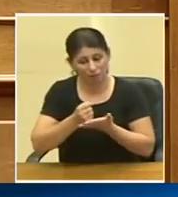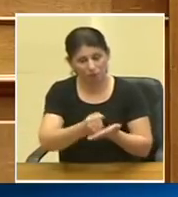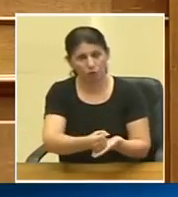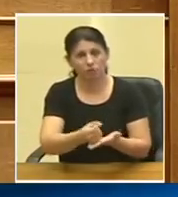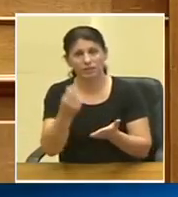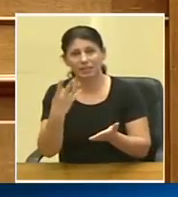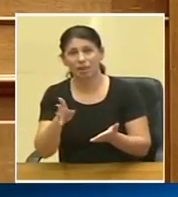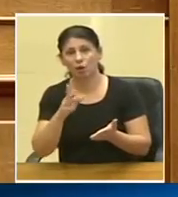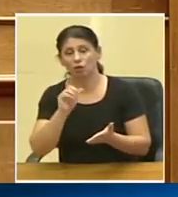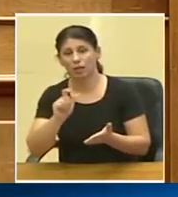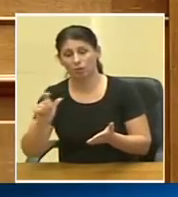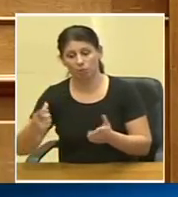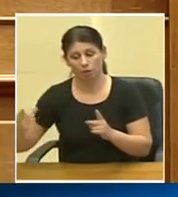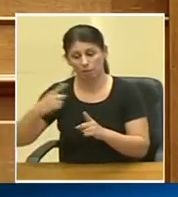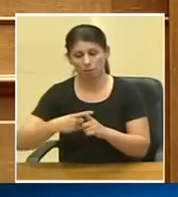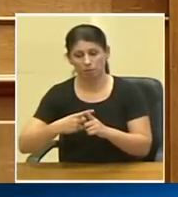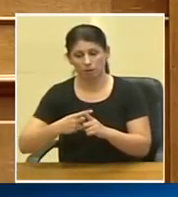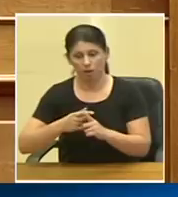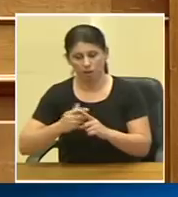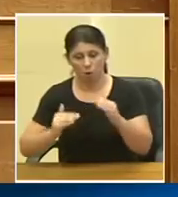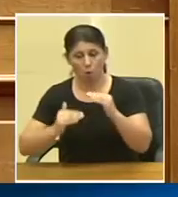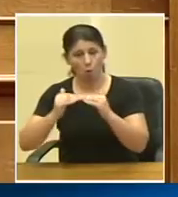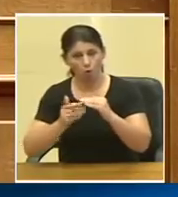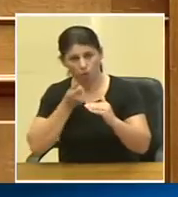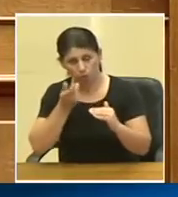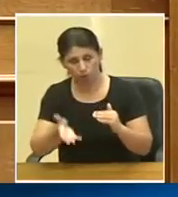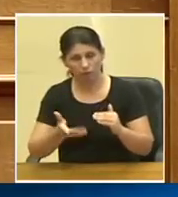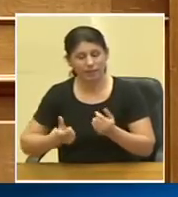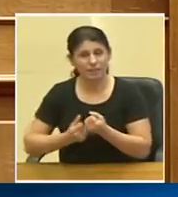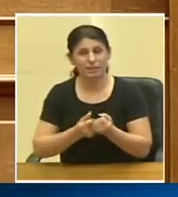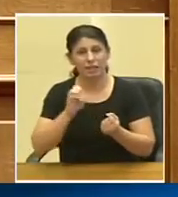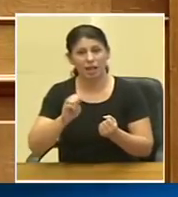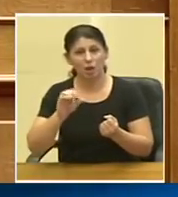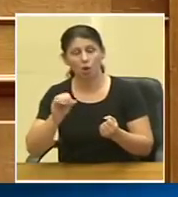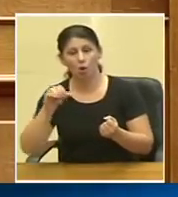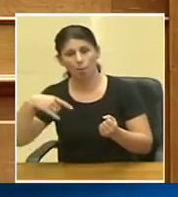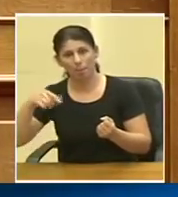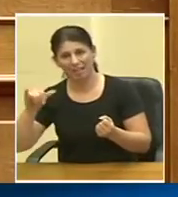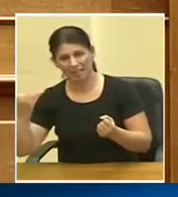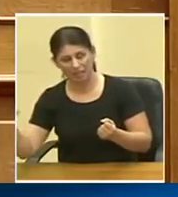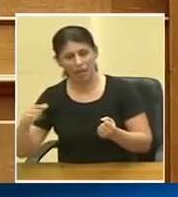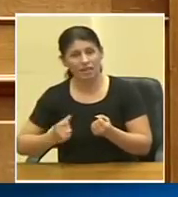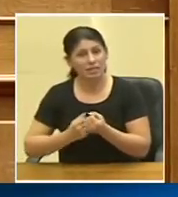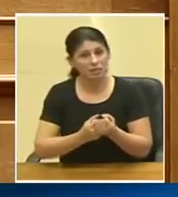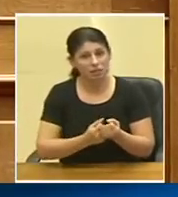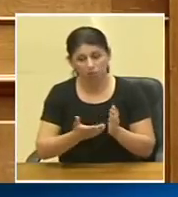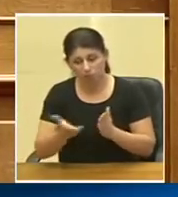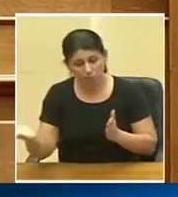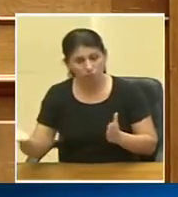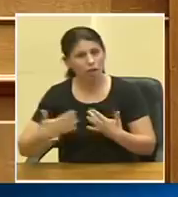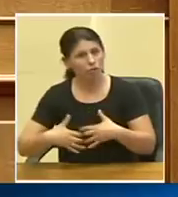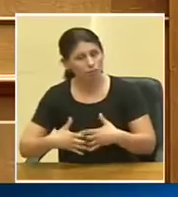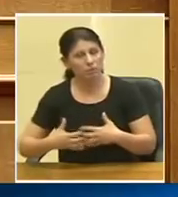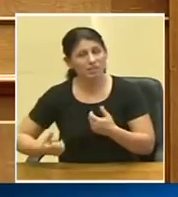400 εκατομμύρια παραπάνω αύξησης του ορίου δαπανών ενισχύθηκε από τον νεοπίτα είπα προηγουμένως αυτούς τους εξοπλισμούς,